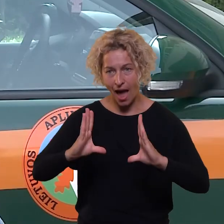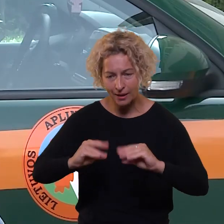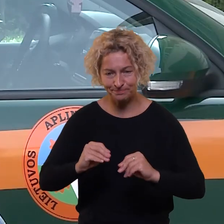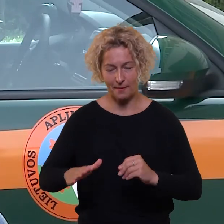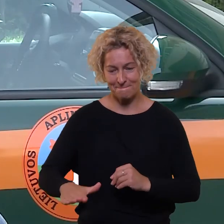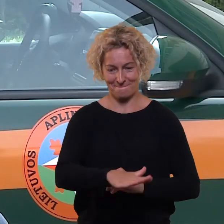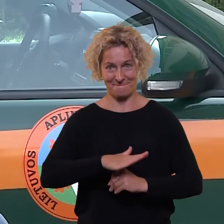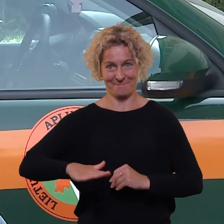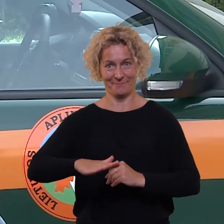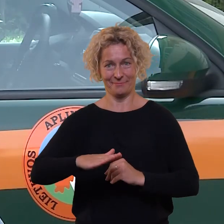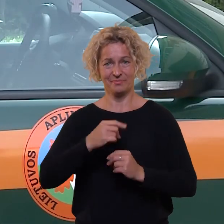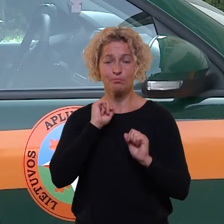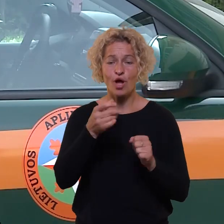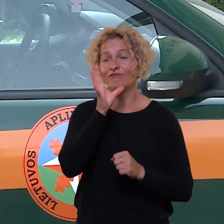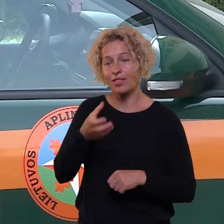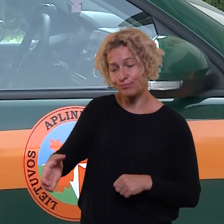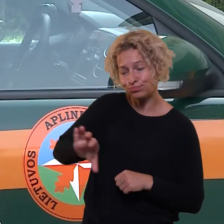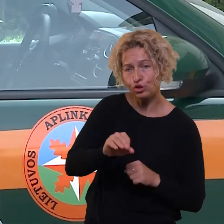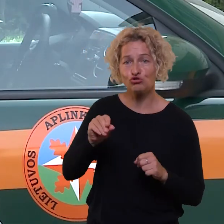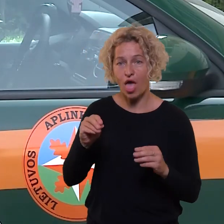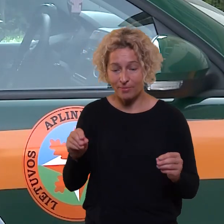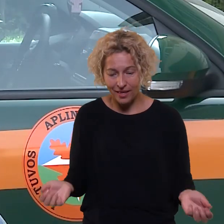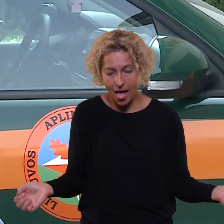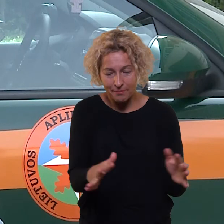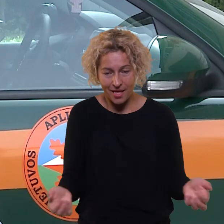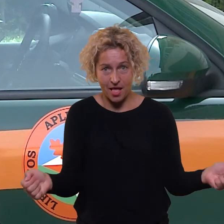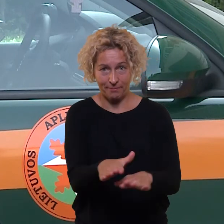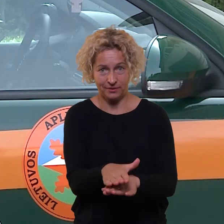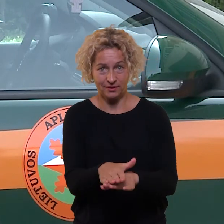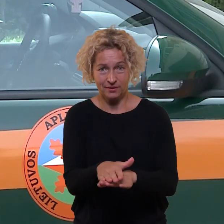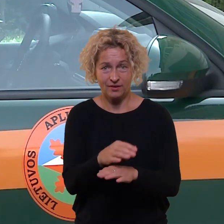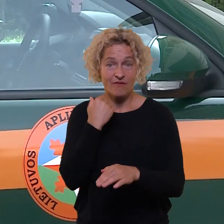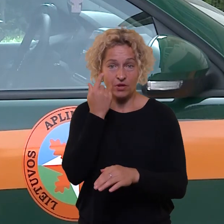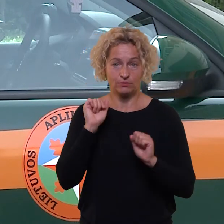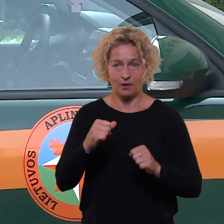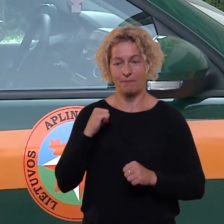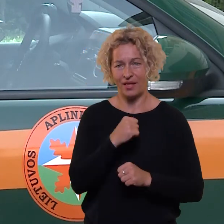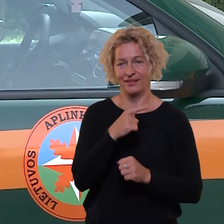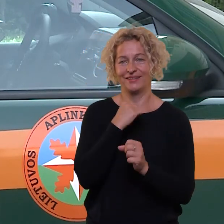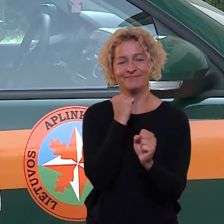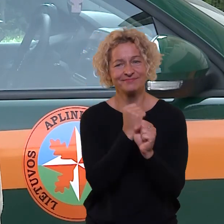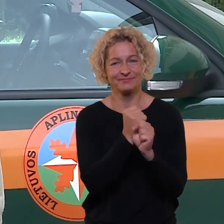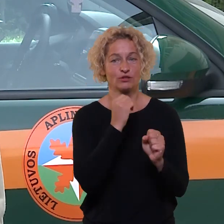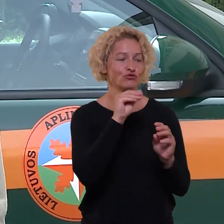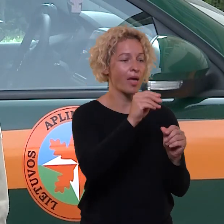pelenus užpilti vandeniu arba smėliu ir jeigu yra galimybė išbarstyti dirbamosio laukuose.